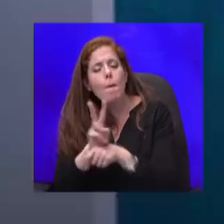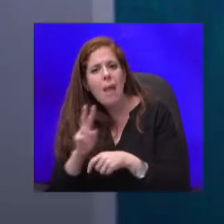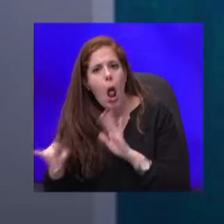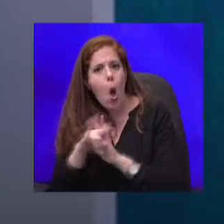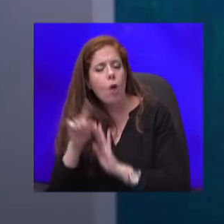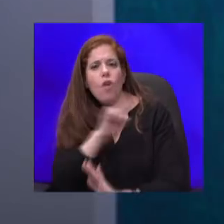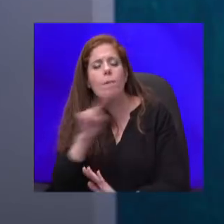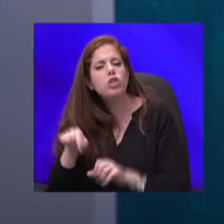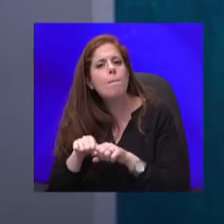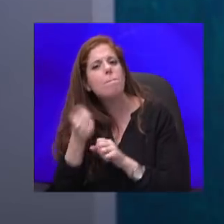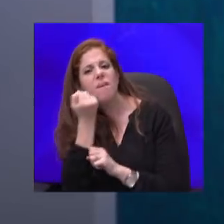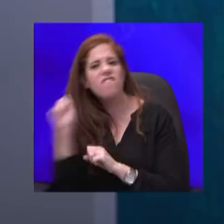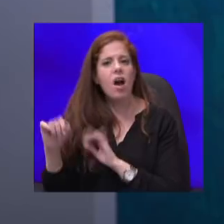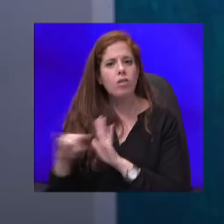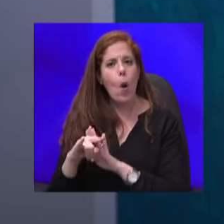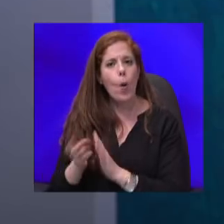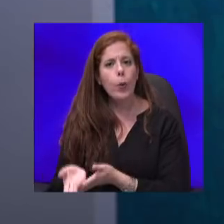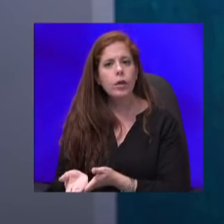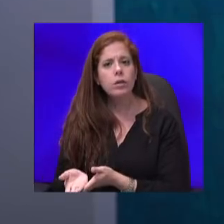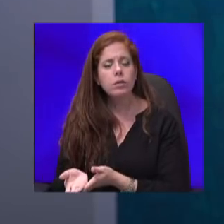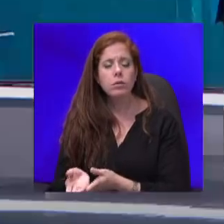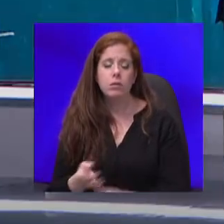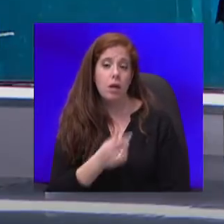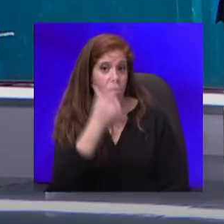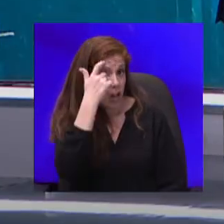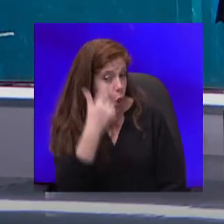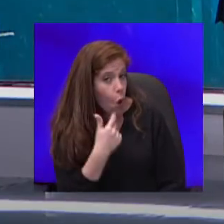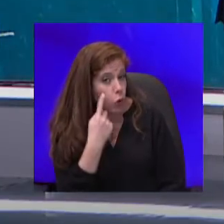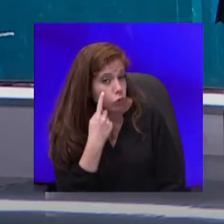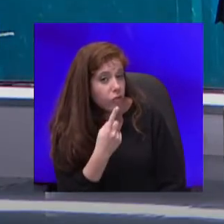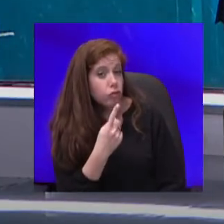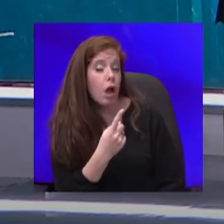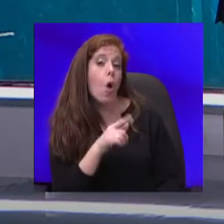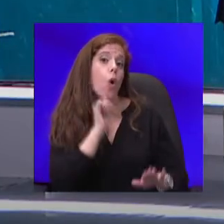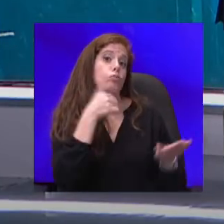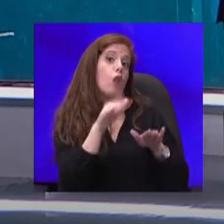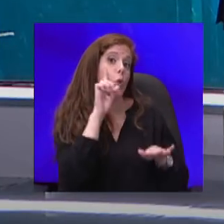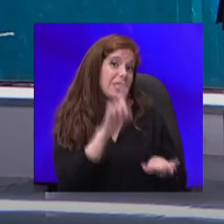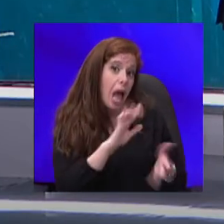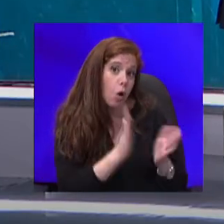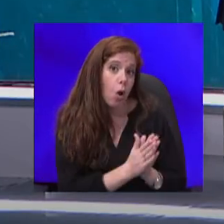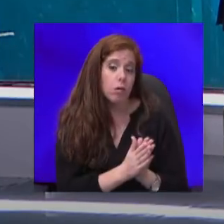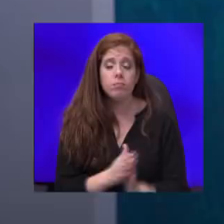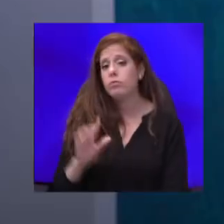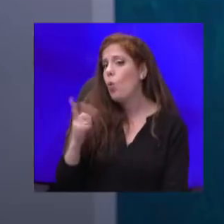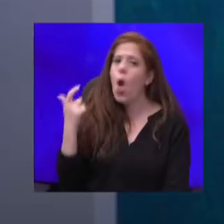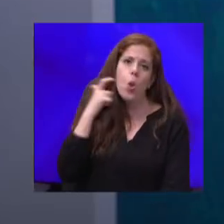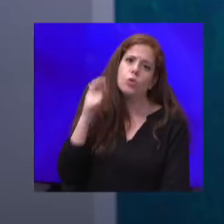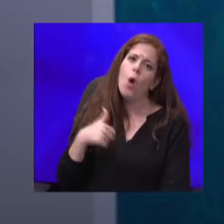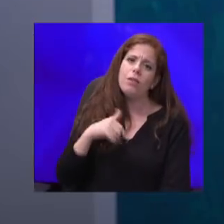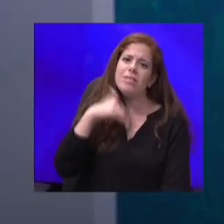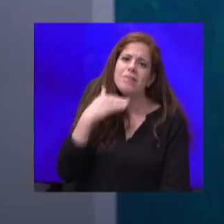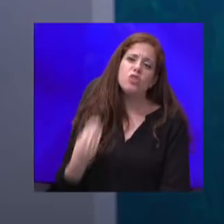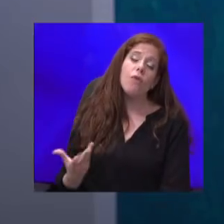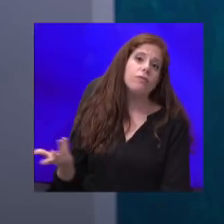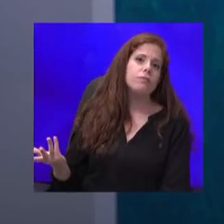לא חושב שראש הממשלה יודע את כל זה? אני חושב שאולי הוא לא שומע אותי מספיק טוב. אוקיי, בואו ננסה שנייה, בכל זאת תן לי